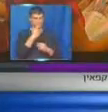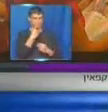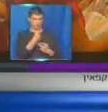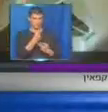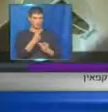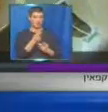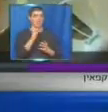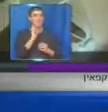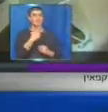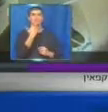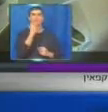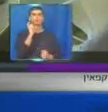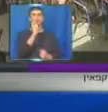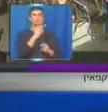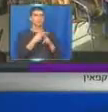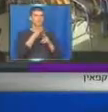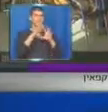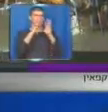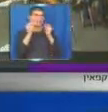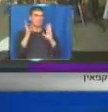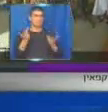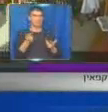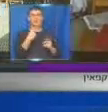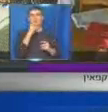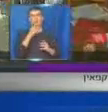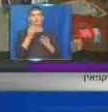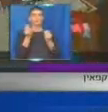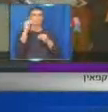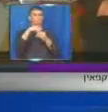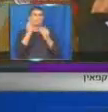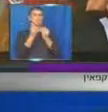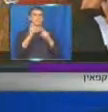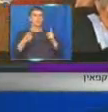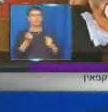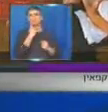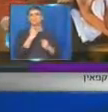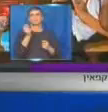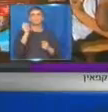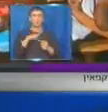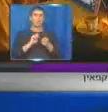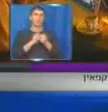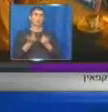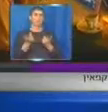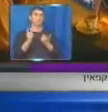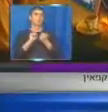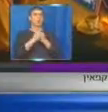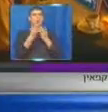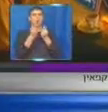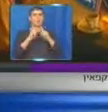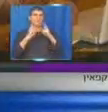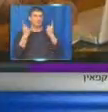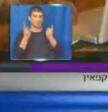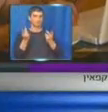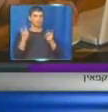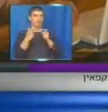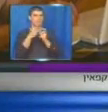אבל ההגדרה של שלוש קוסות קופה היא כללית מדי, כי כמו שאמרת, יש בה גם דברים אחרים, סוכרזית וסוכר, ואולי גם חומרים אחרים